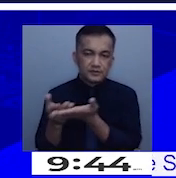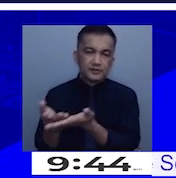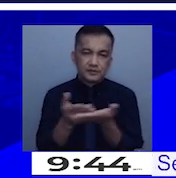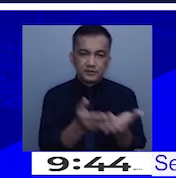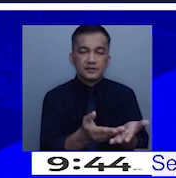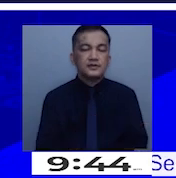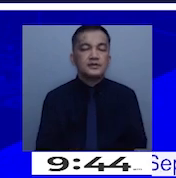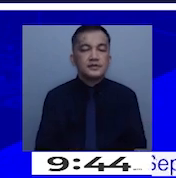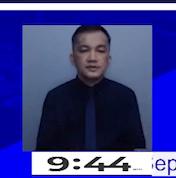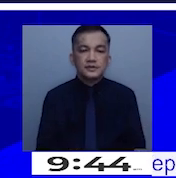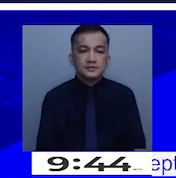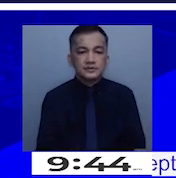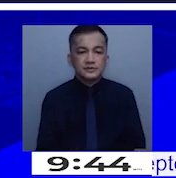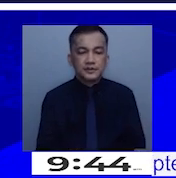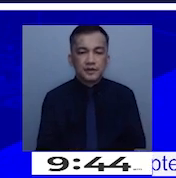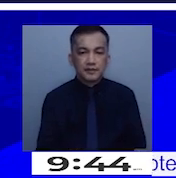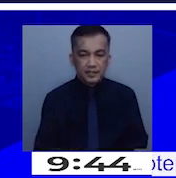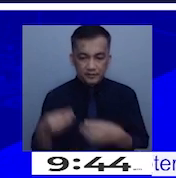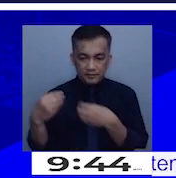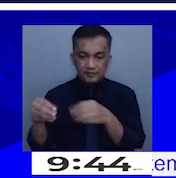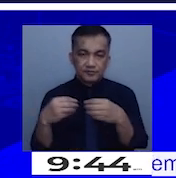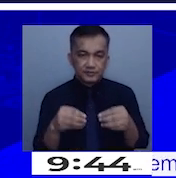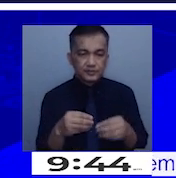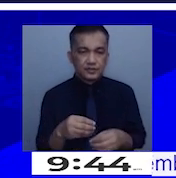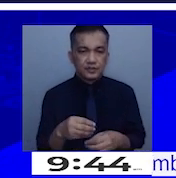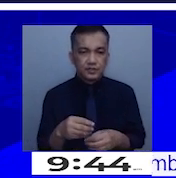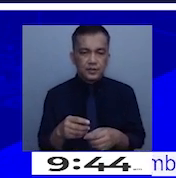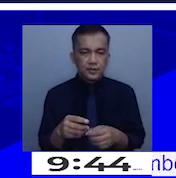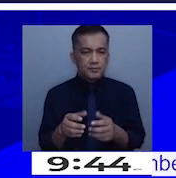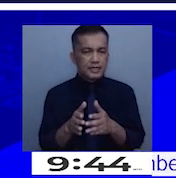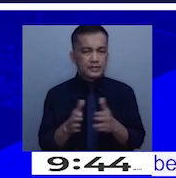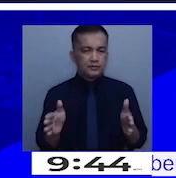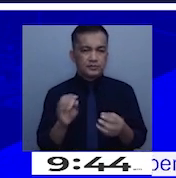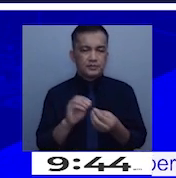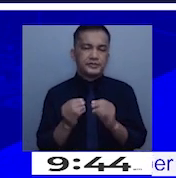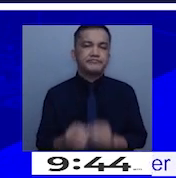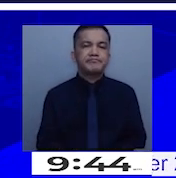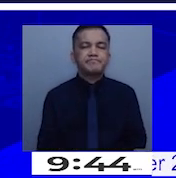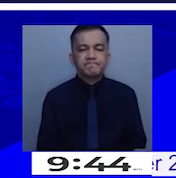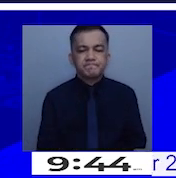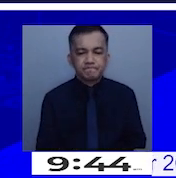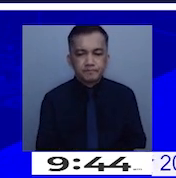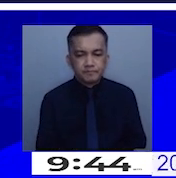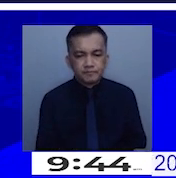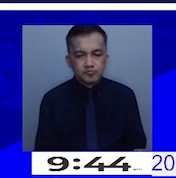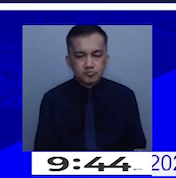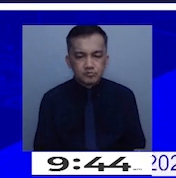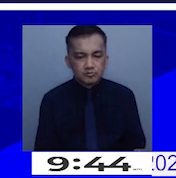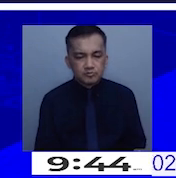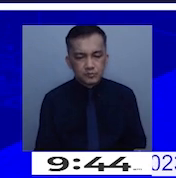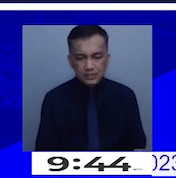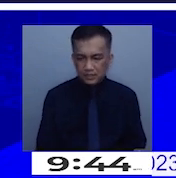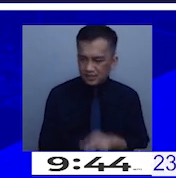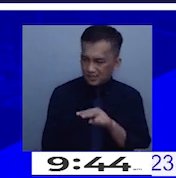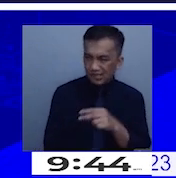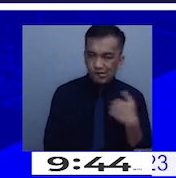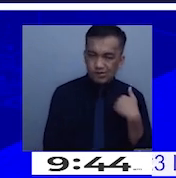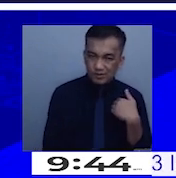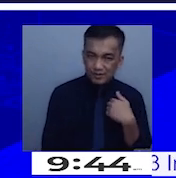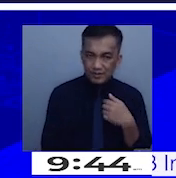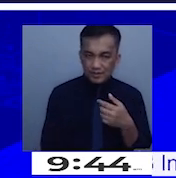outlets, at sabi ko nga, substantial yung number. Sa ngayon kasi, hindi ko pa talaga natitingnan yung